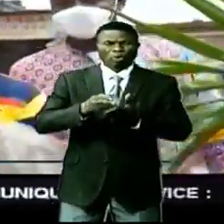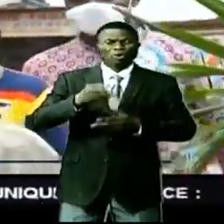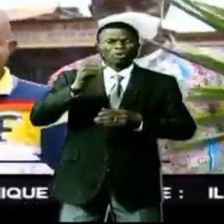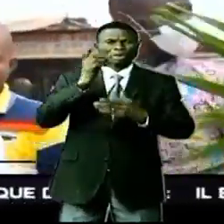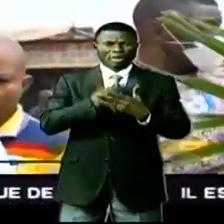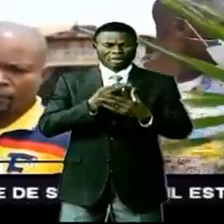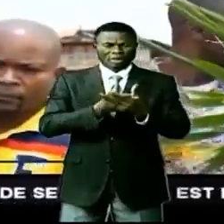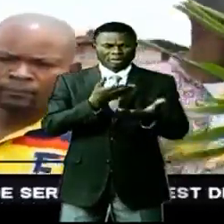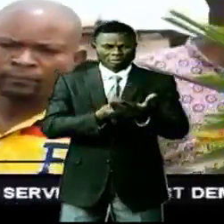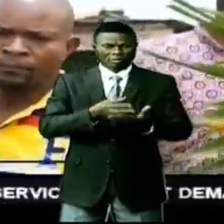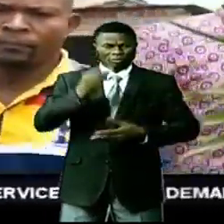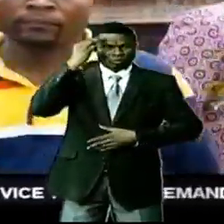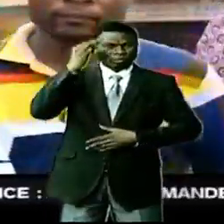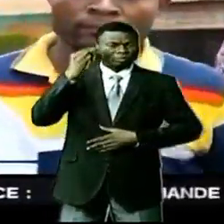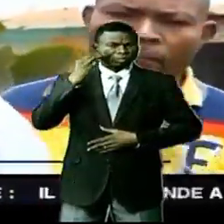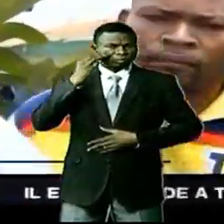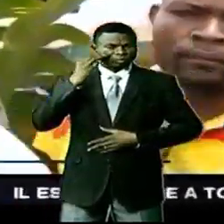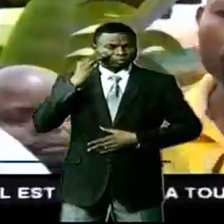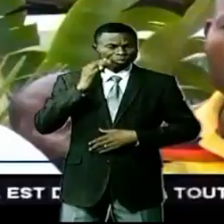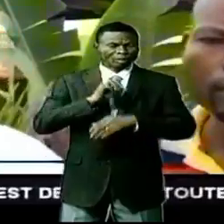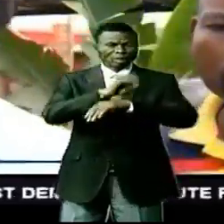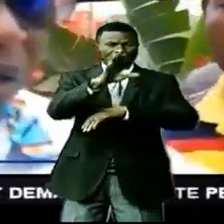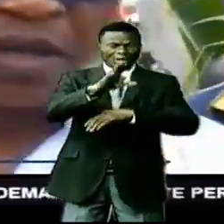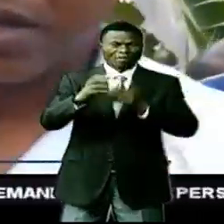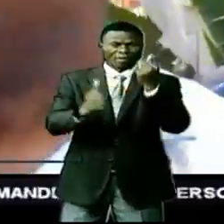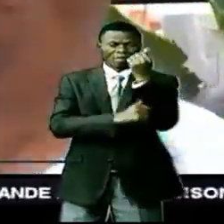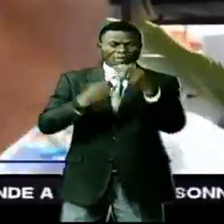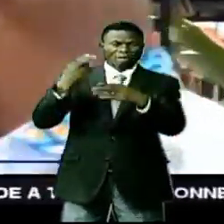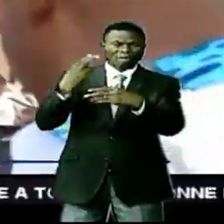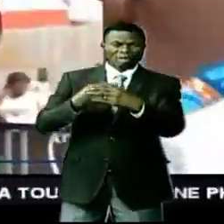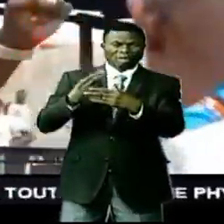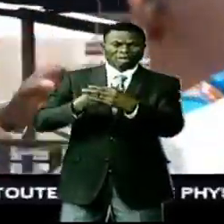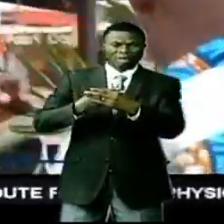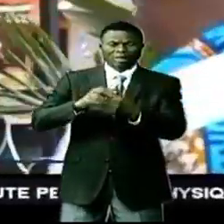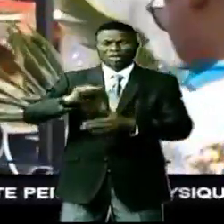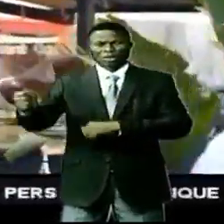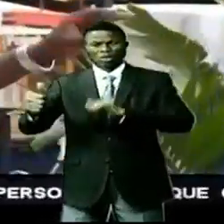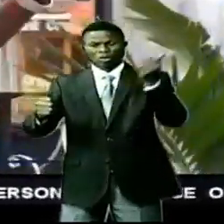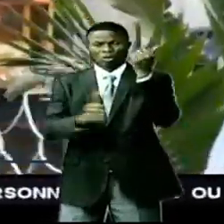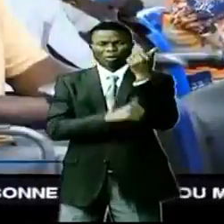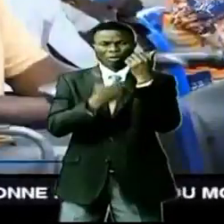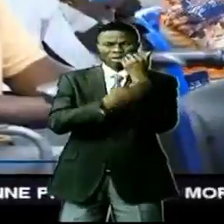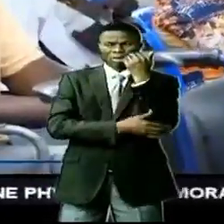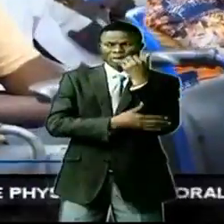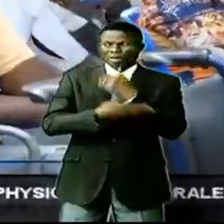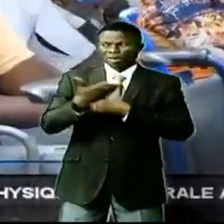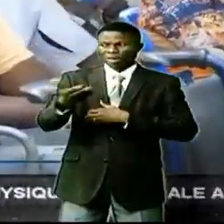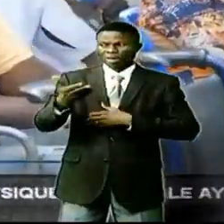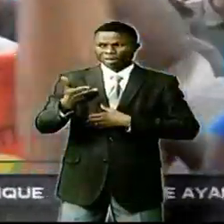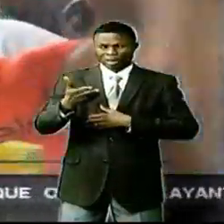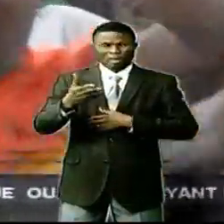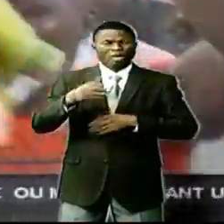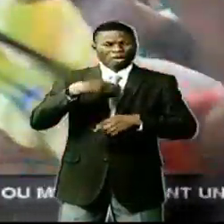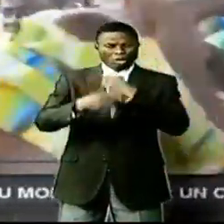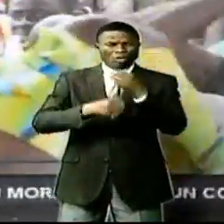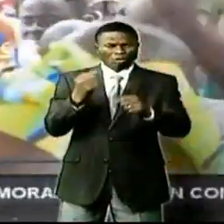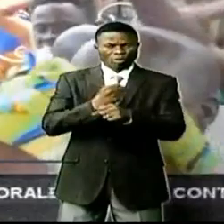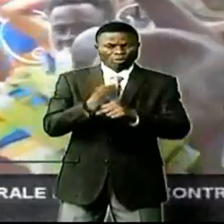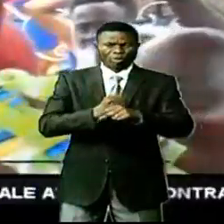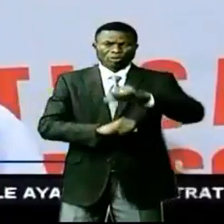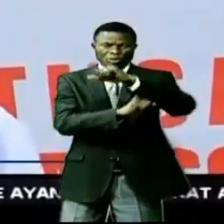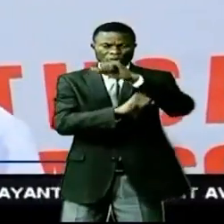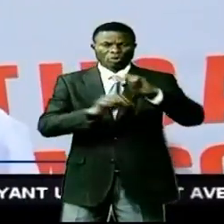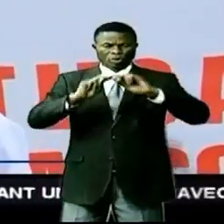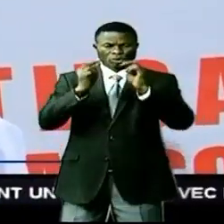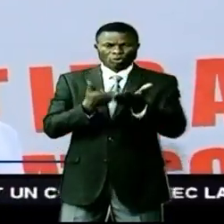Le ministère délégué de personnes vivant avec handicap et autres personnes vulnérables s'emploie déjà avec l'appui de ses